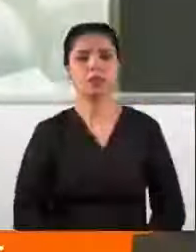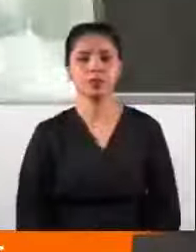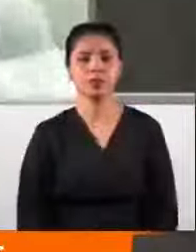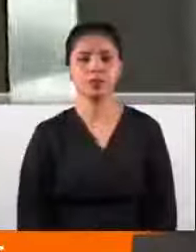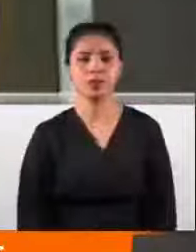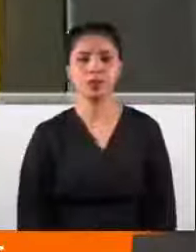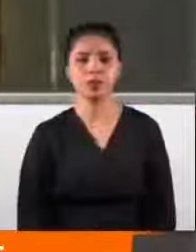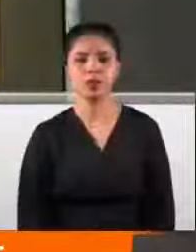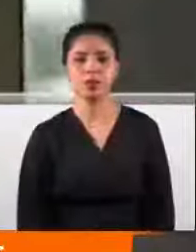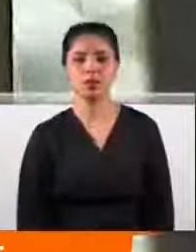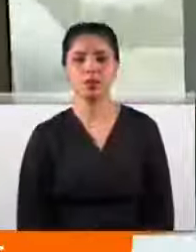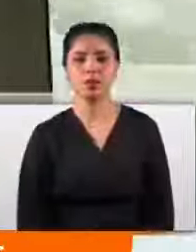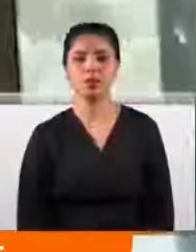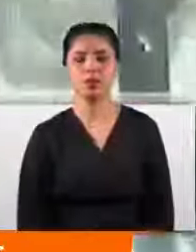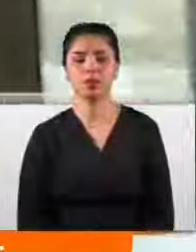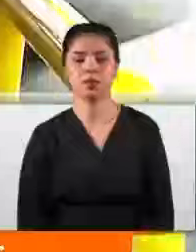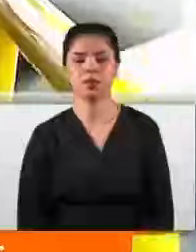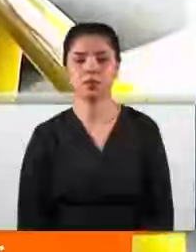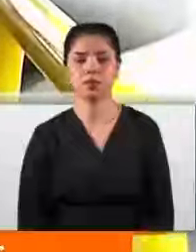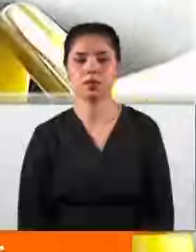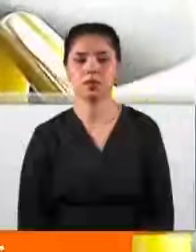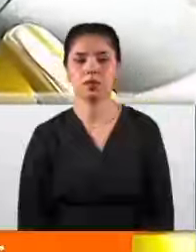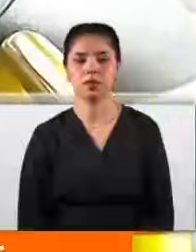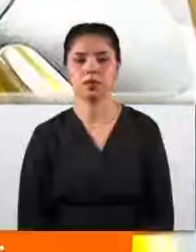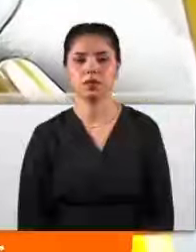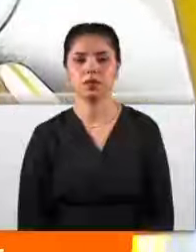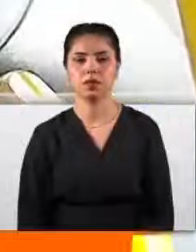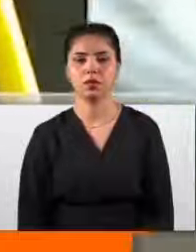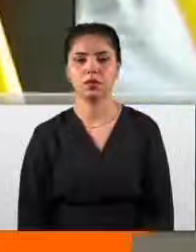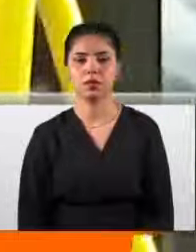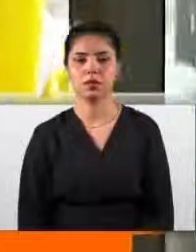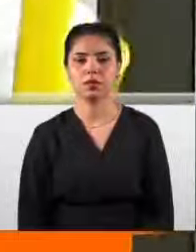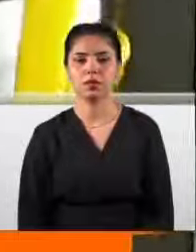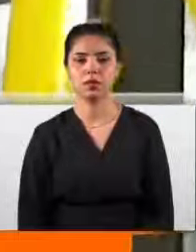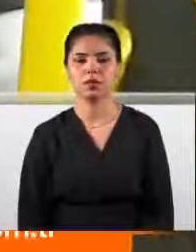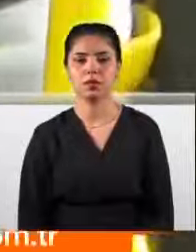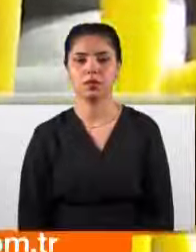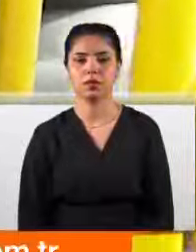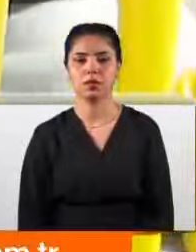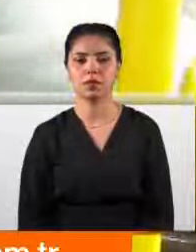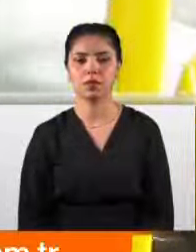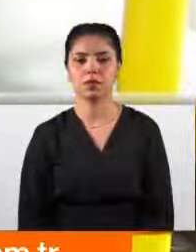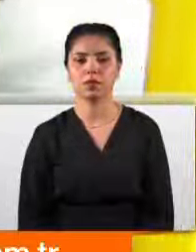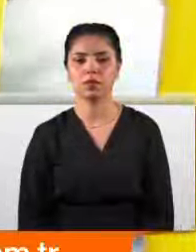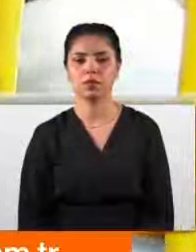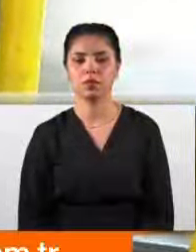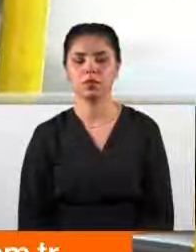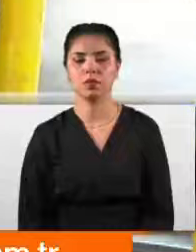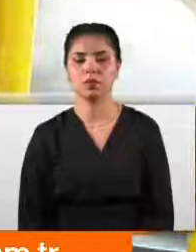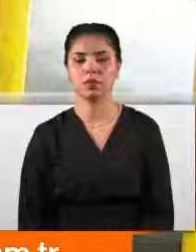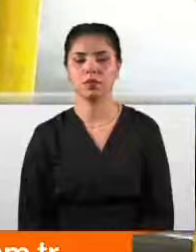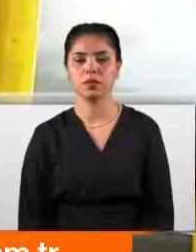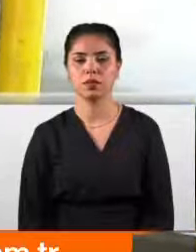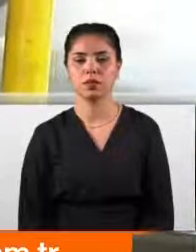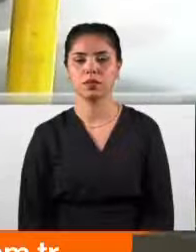ve ani fren yaptığınızla ilgili şikayetler var. Yorum yapamayacağım. Şu an işim var. Siz dikkat ediyor musunuz? Ben dikkatli kullanıyorum. Her arkadaşımın